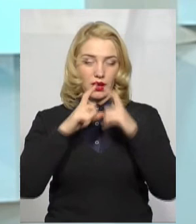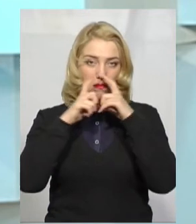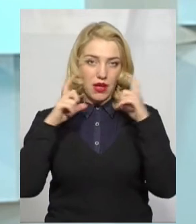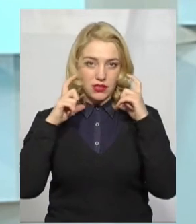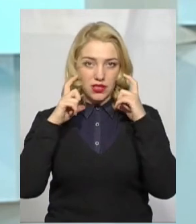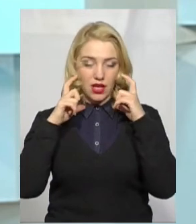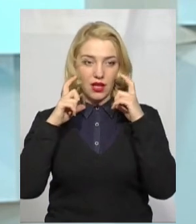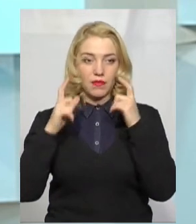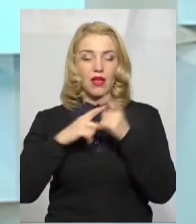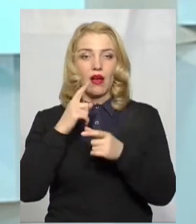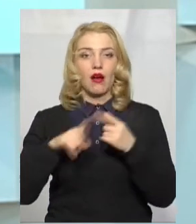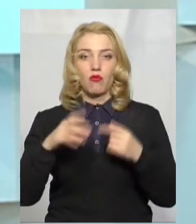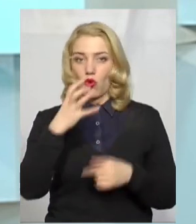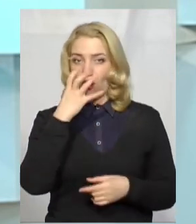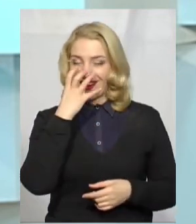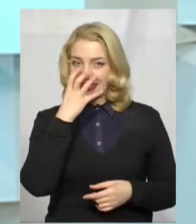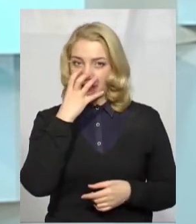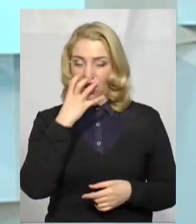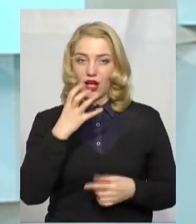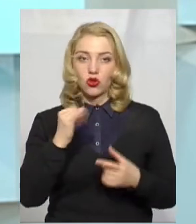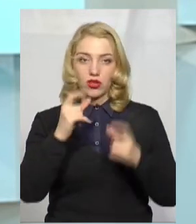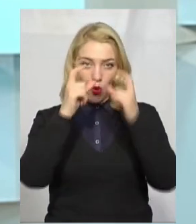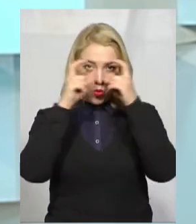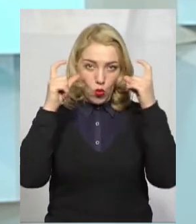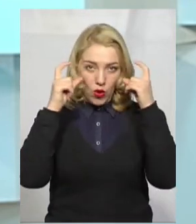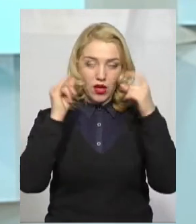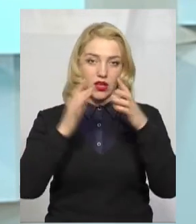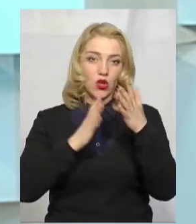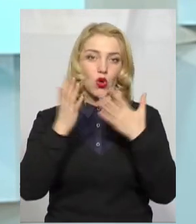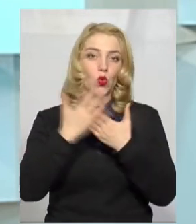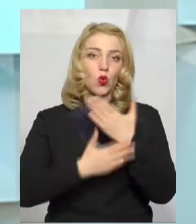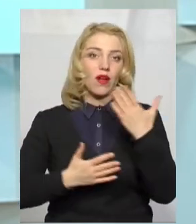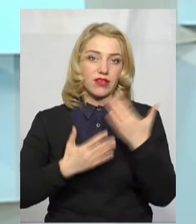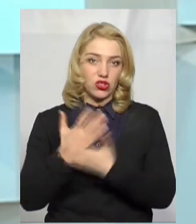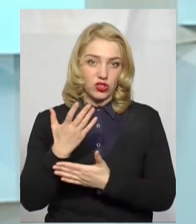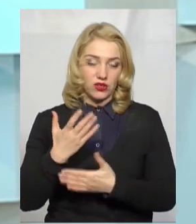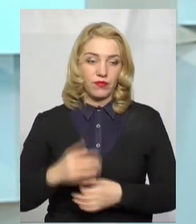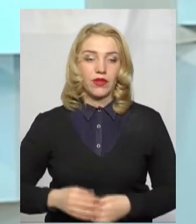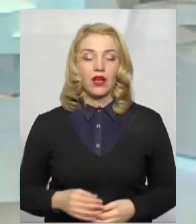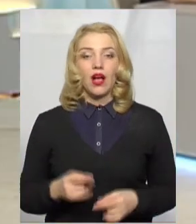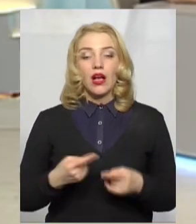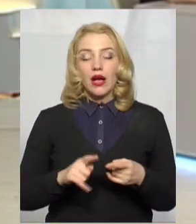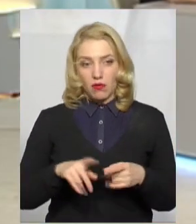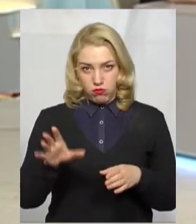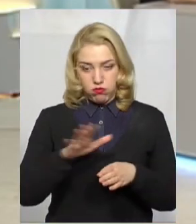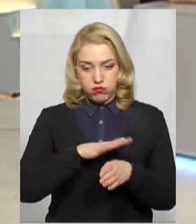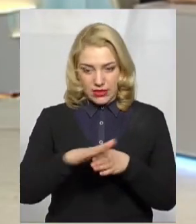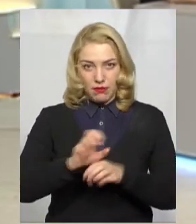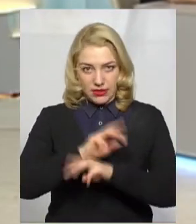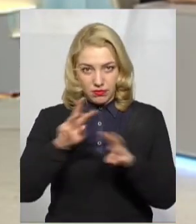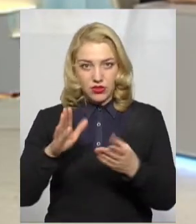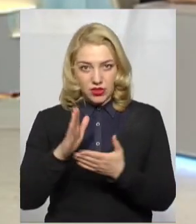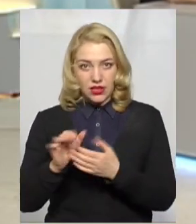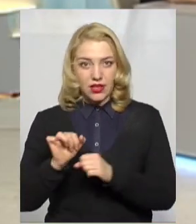або респіратори, а також окуляри і рукавички обов'язково. Цим повністю забезпечені, так? Так,